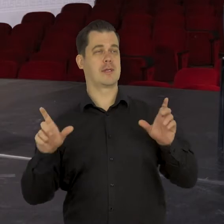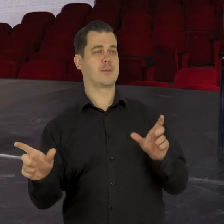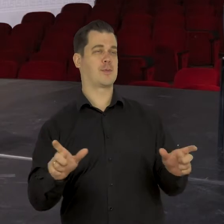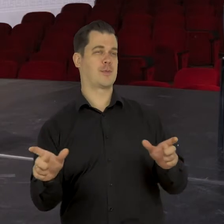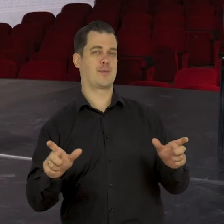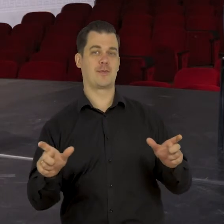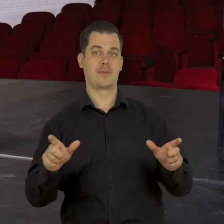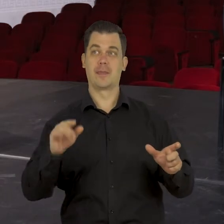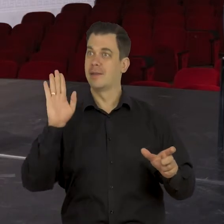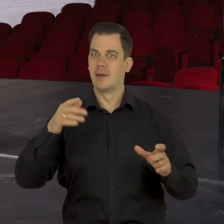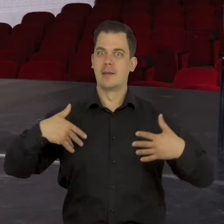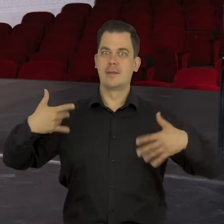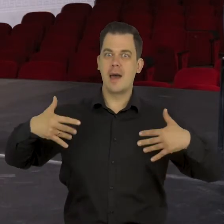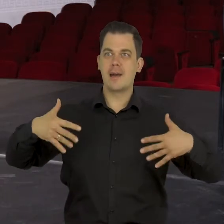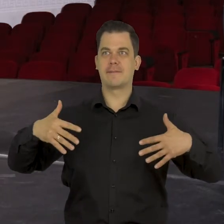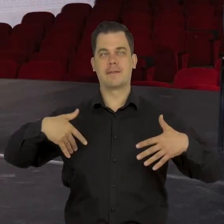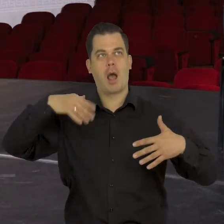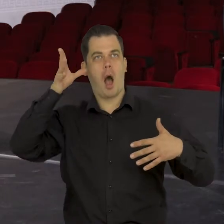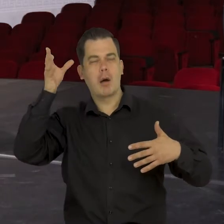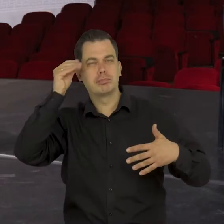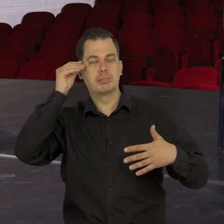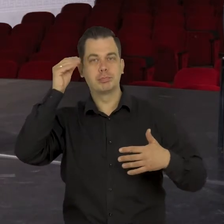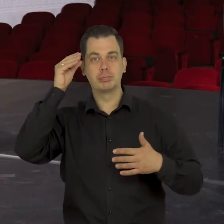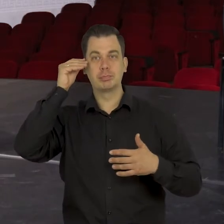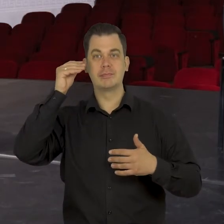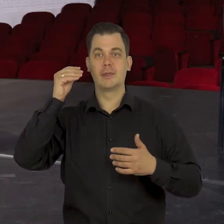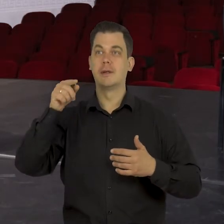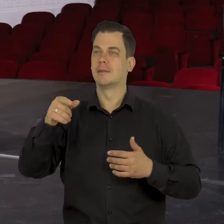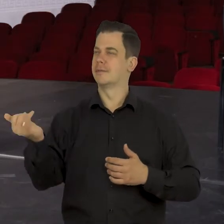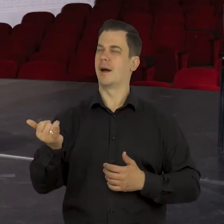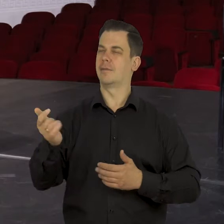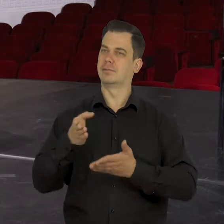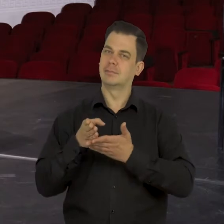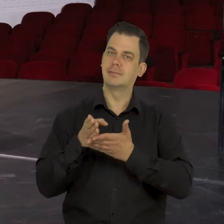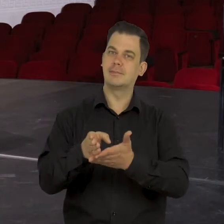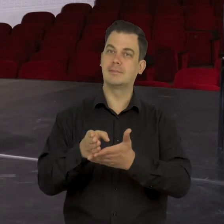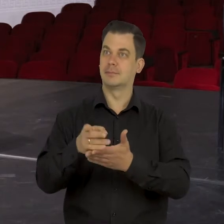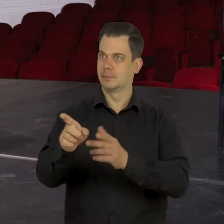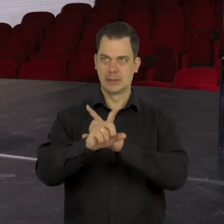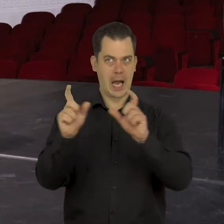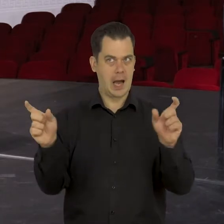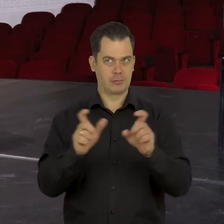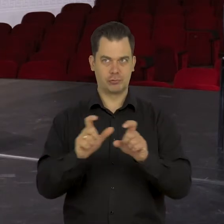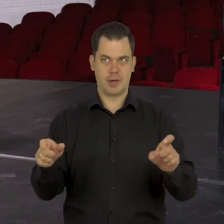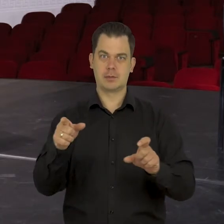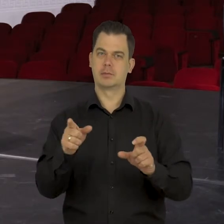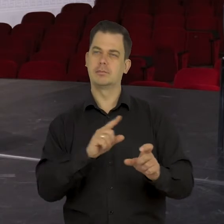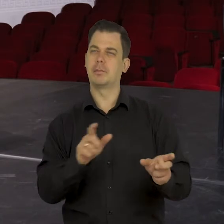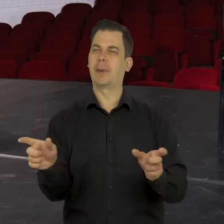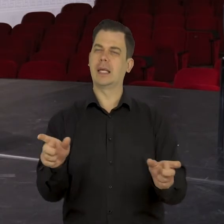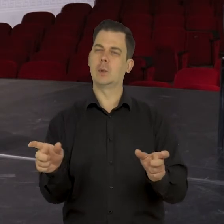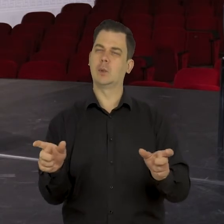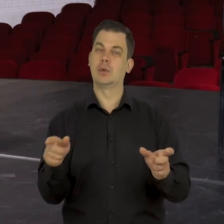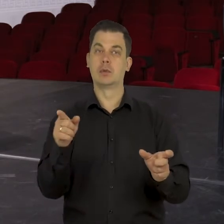on wie, że nawet jeśli w stresie by gdzieś ten tekst mu uleciał, to Pani cały czas, przez cały spektakl